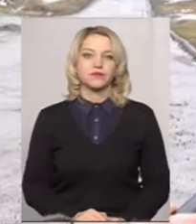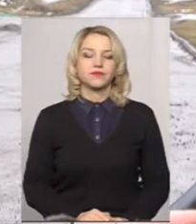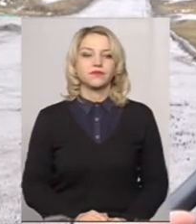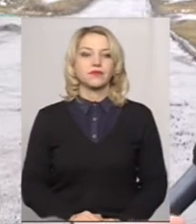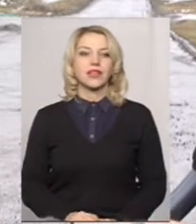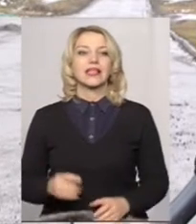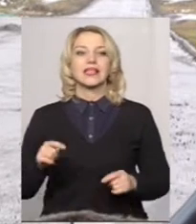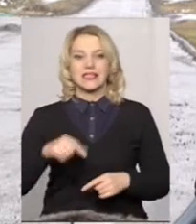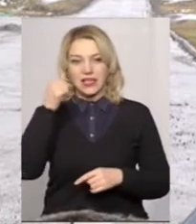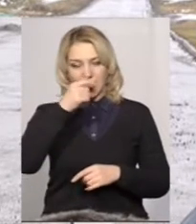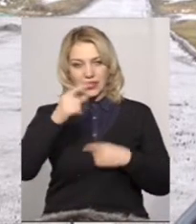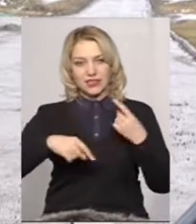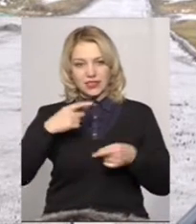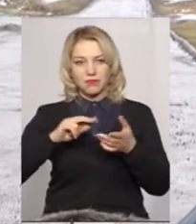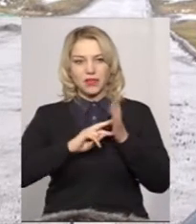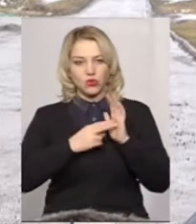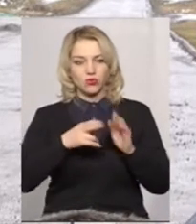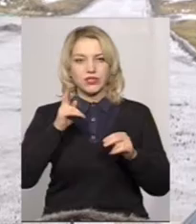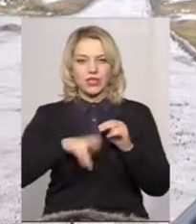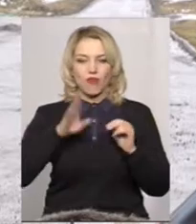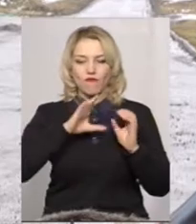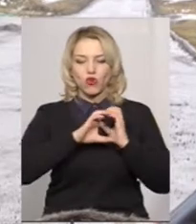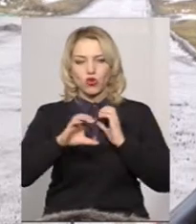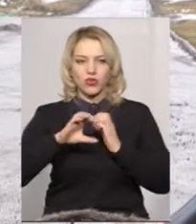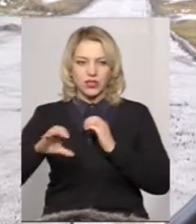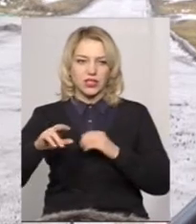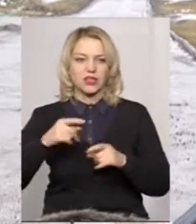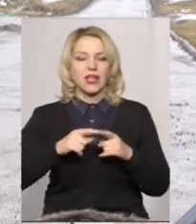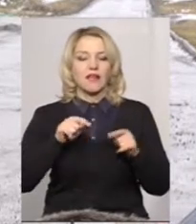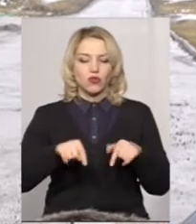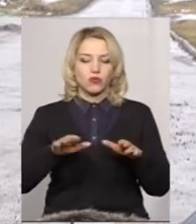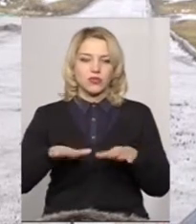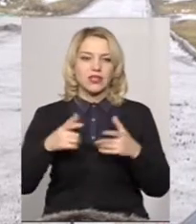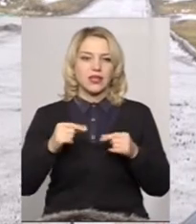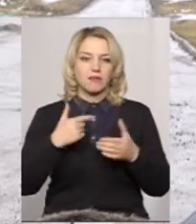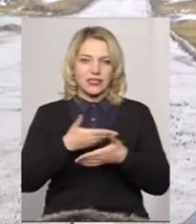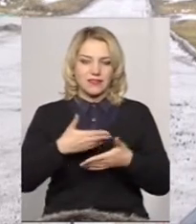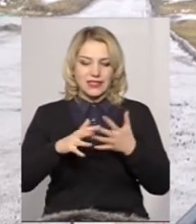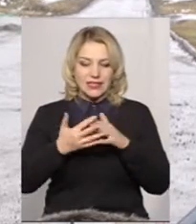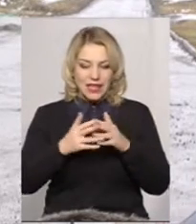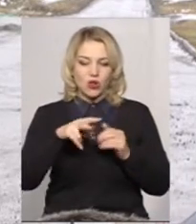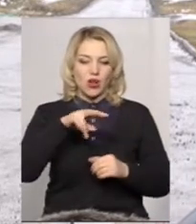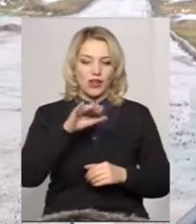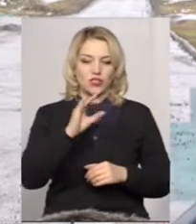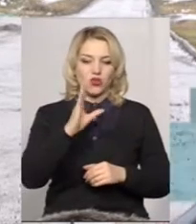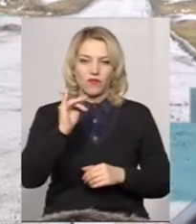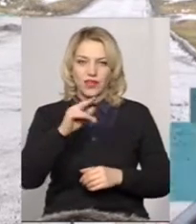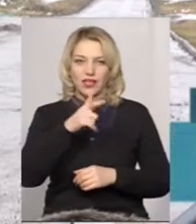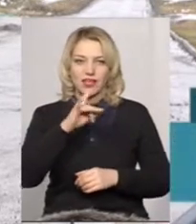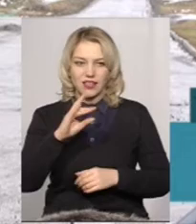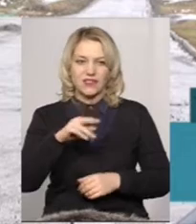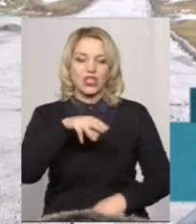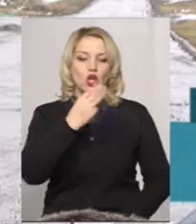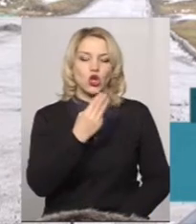Цей рік і слідуючи плануємо закінчити водогони по селах, в тому числі, де ми знаходимося в Лісогранівцях, і Стушинці, Тиранівка.